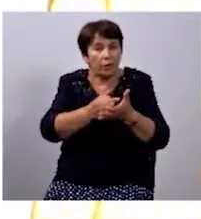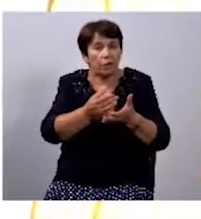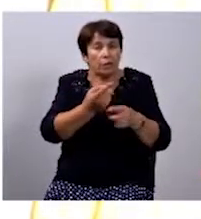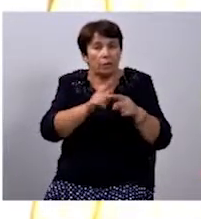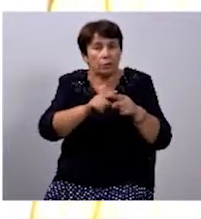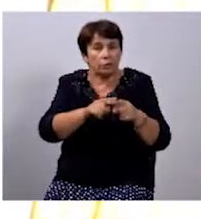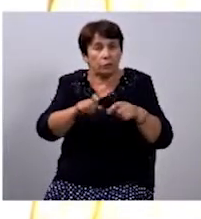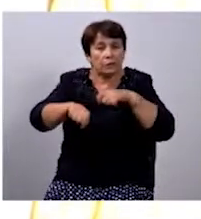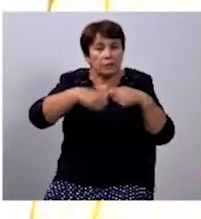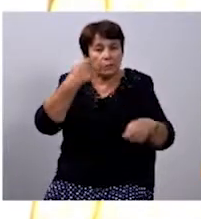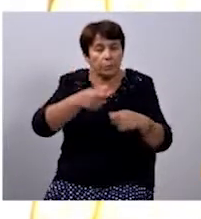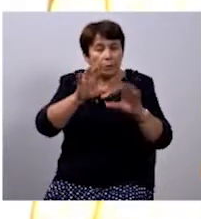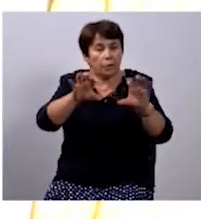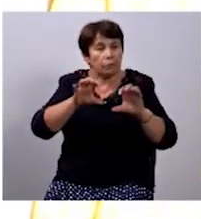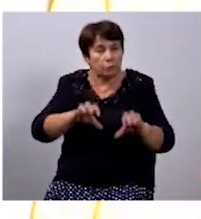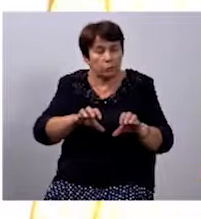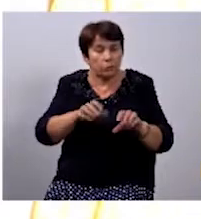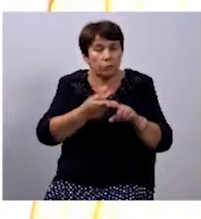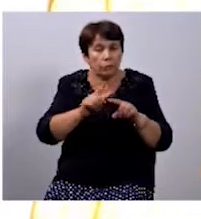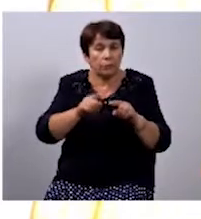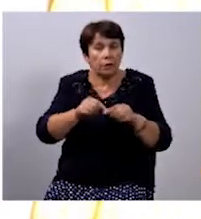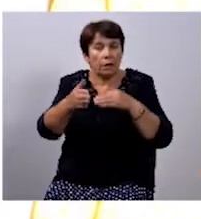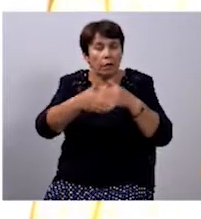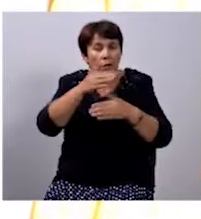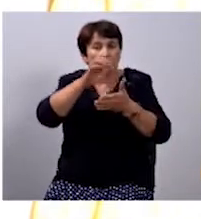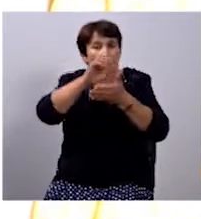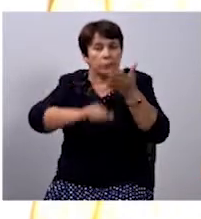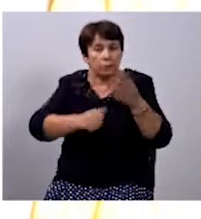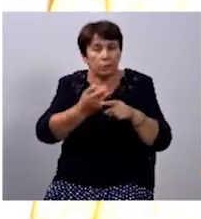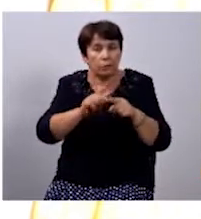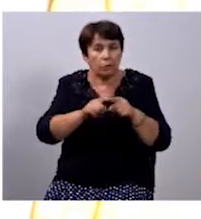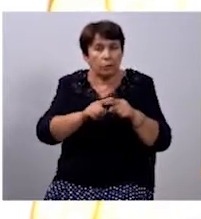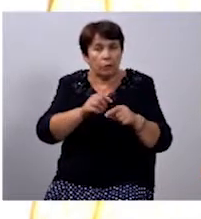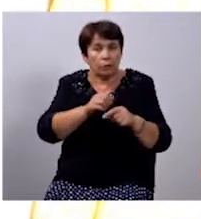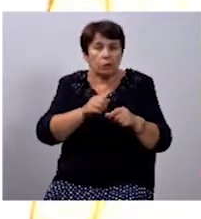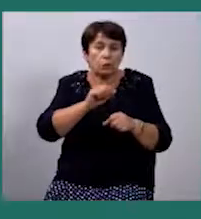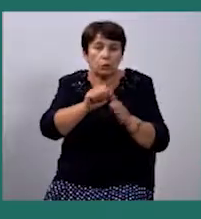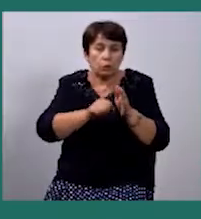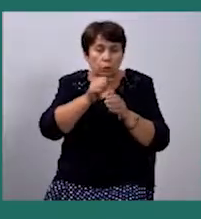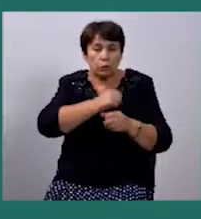дисциплінарного статуту, і накладено стягнення сувора Догана.